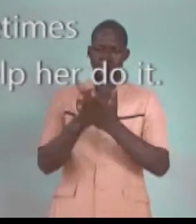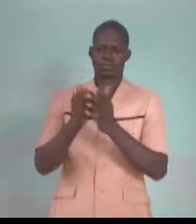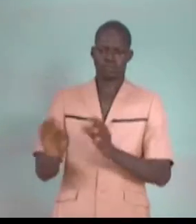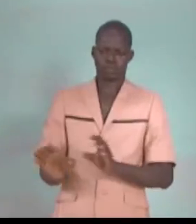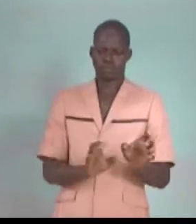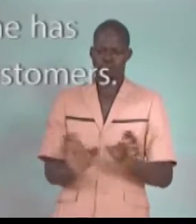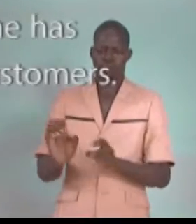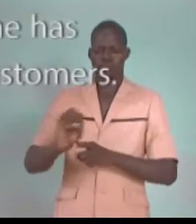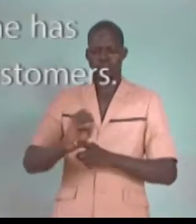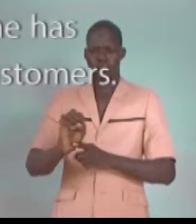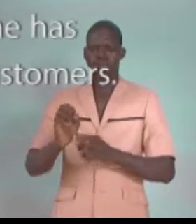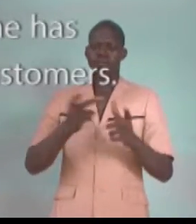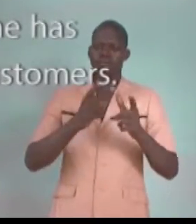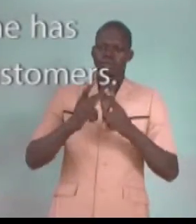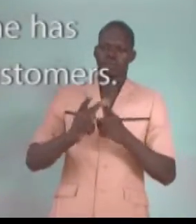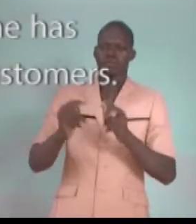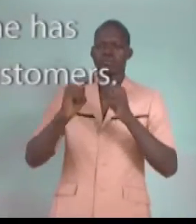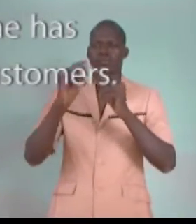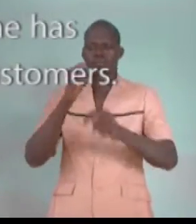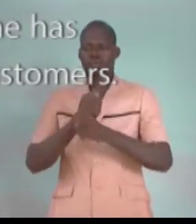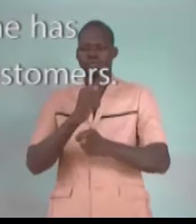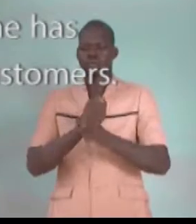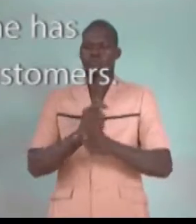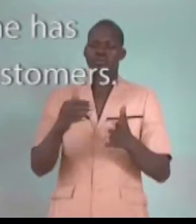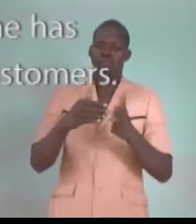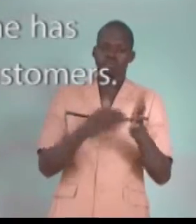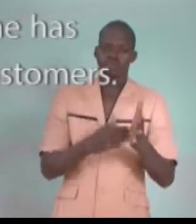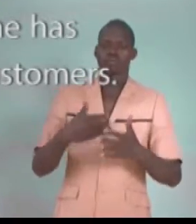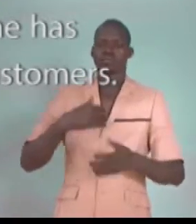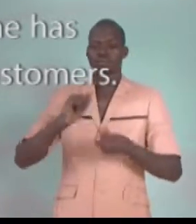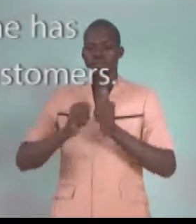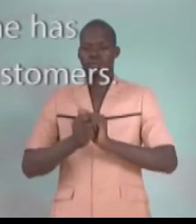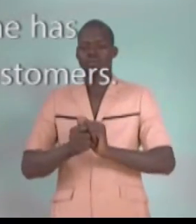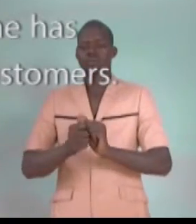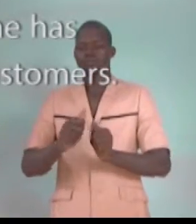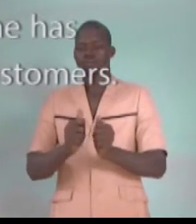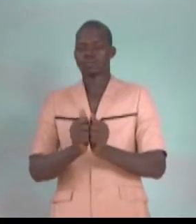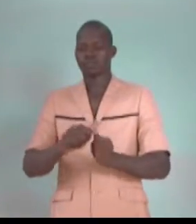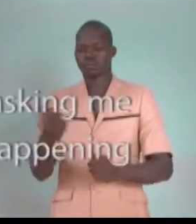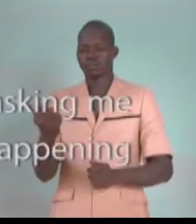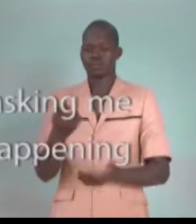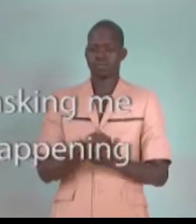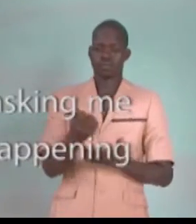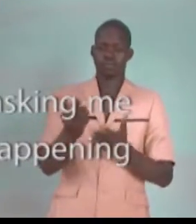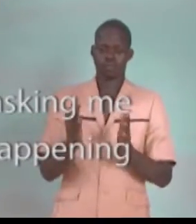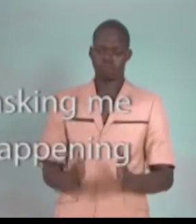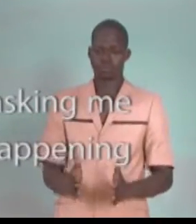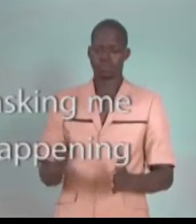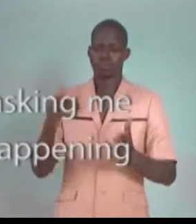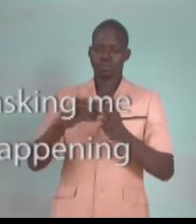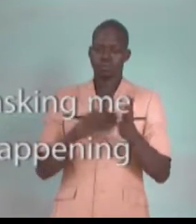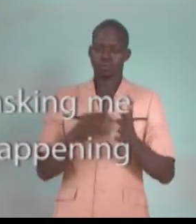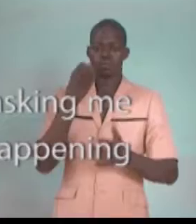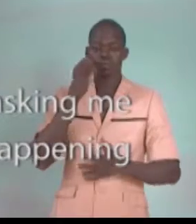ces exercices. Et puis, au niveau de son travail, souvent elle a du mal à s'exprimer avec d'autres clients. Elle vient, souvent